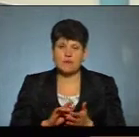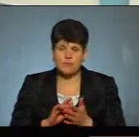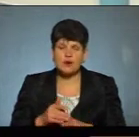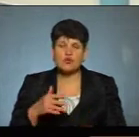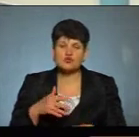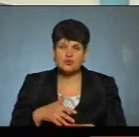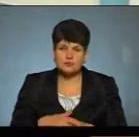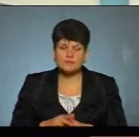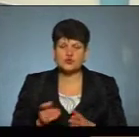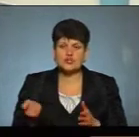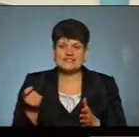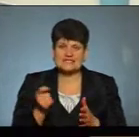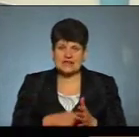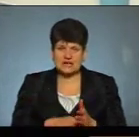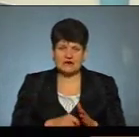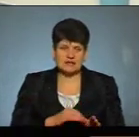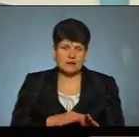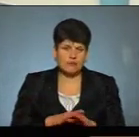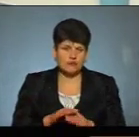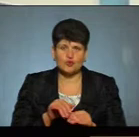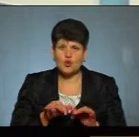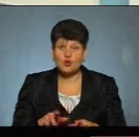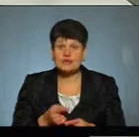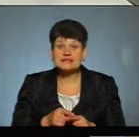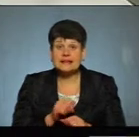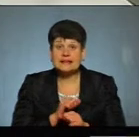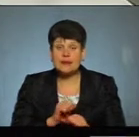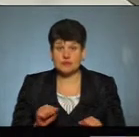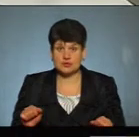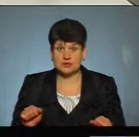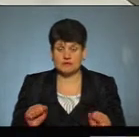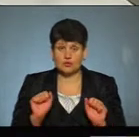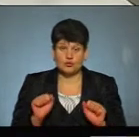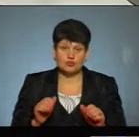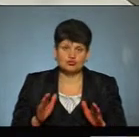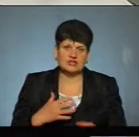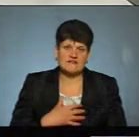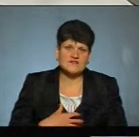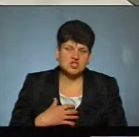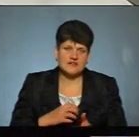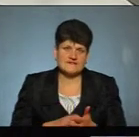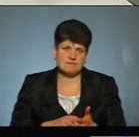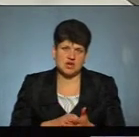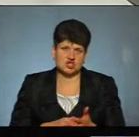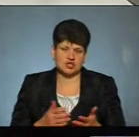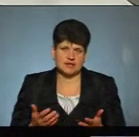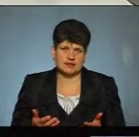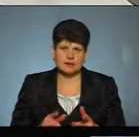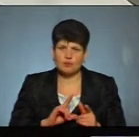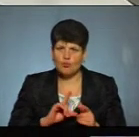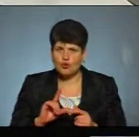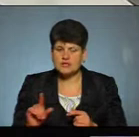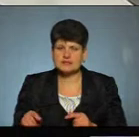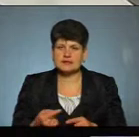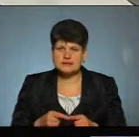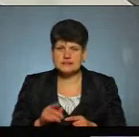розуміємо, що закривати повністю рух – це неможливо. Є, можуть бути, важливі причини поїздок, і